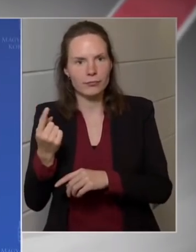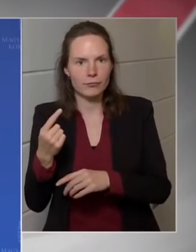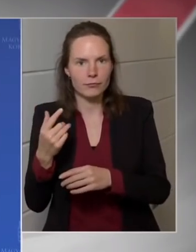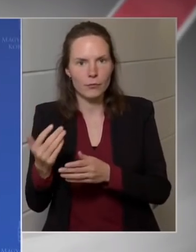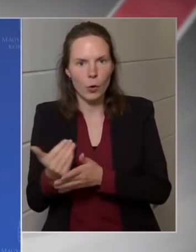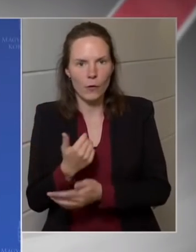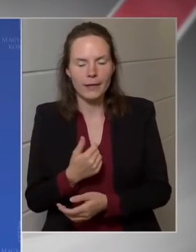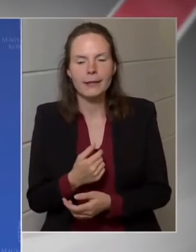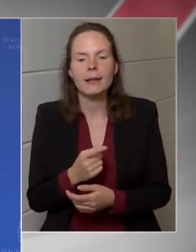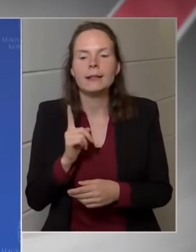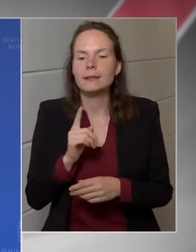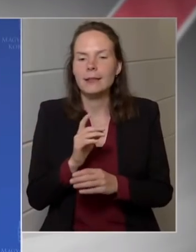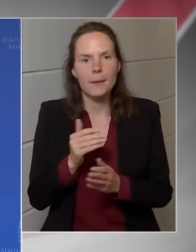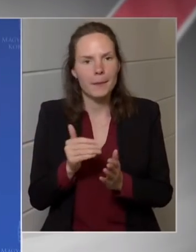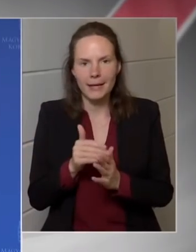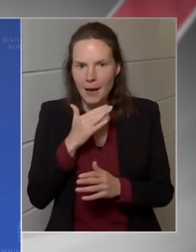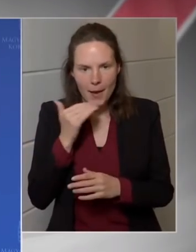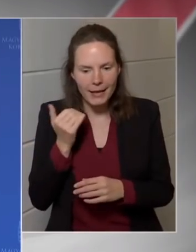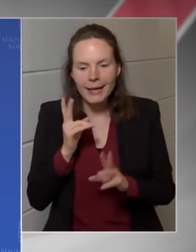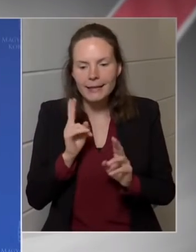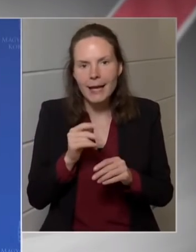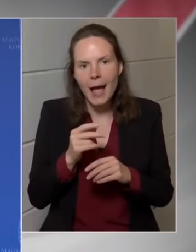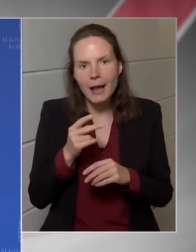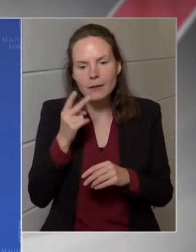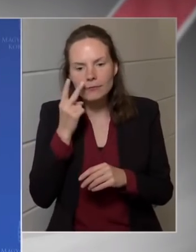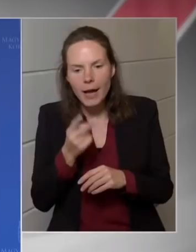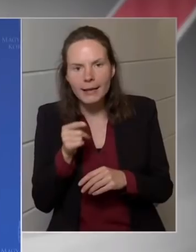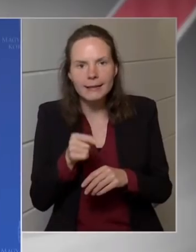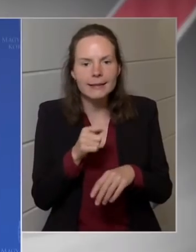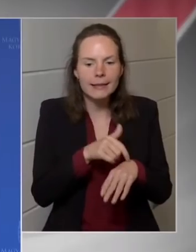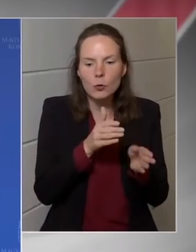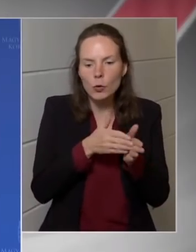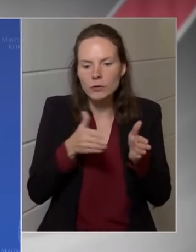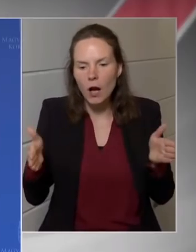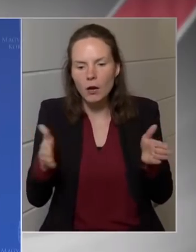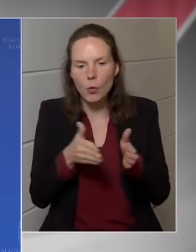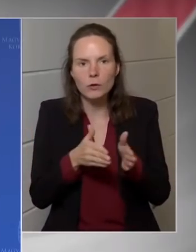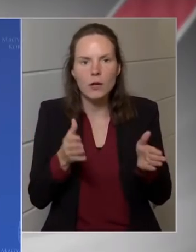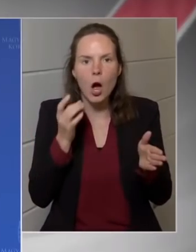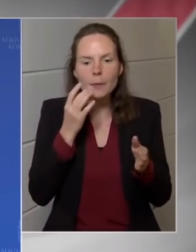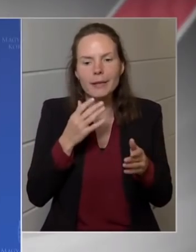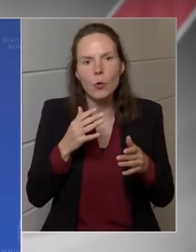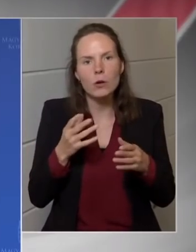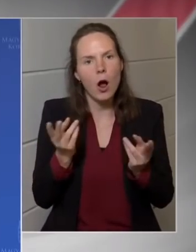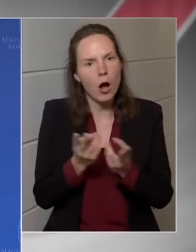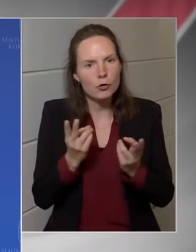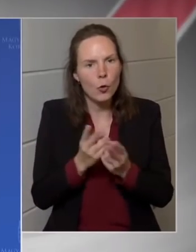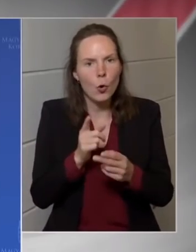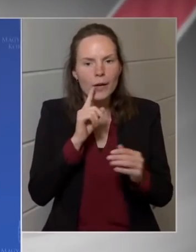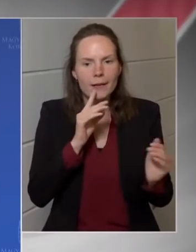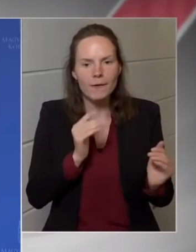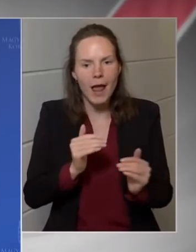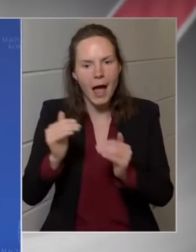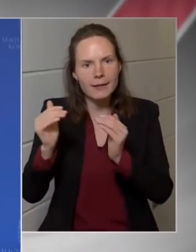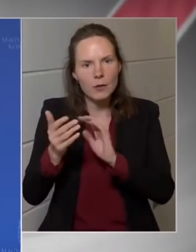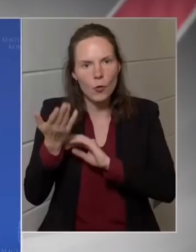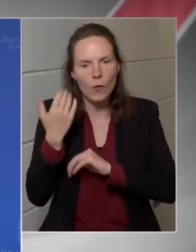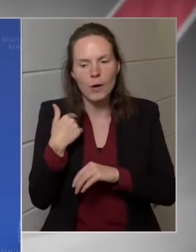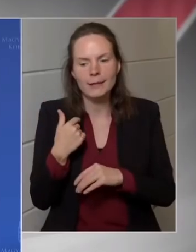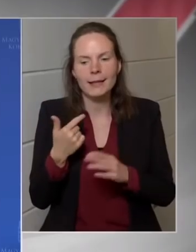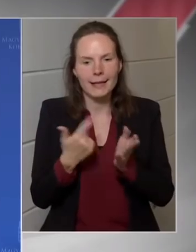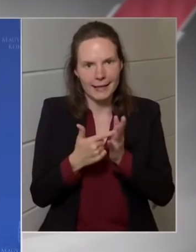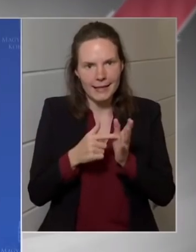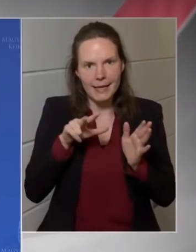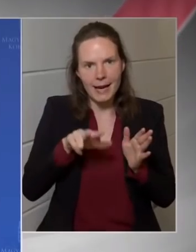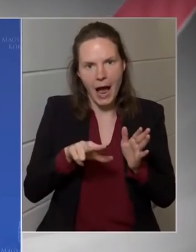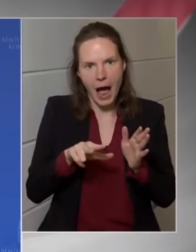az időszakot, ahol körülbelül ilyen magas volt az infláció, ez 2003-tól